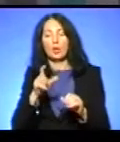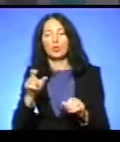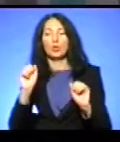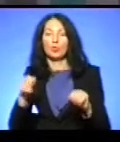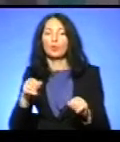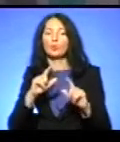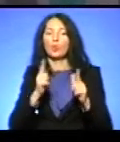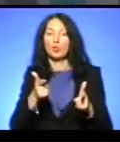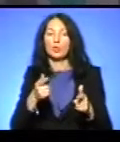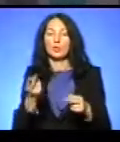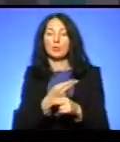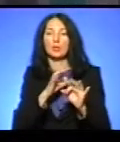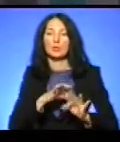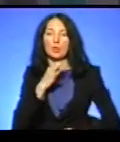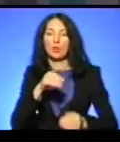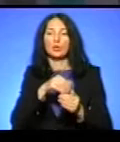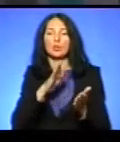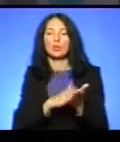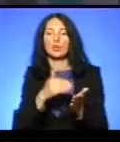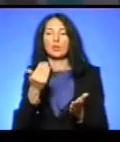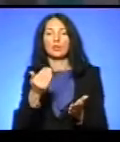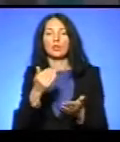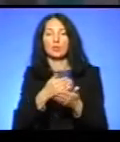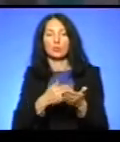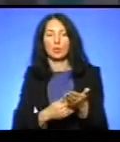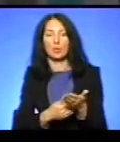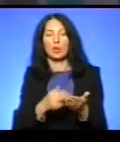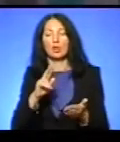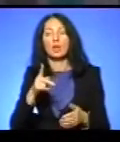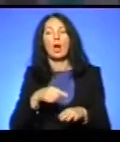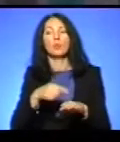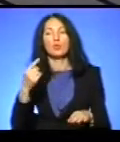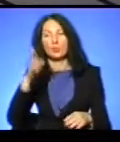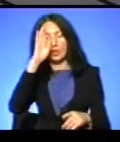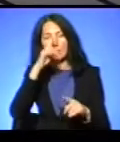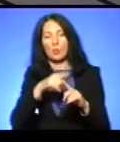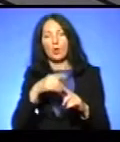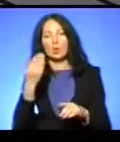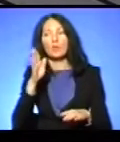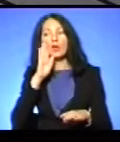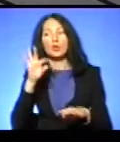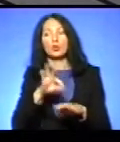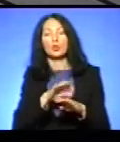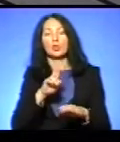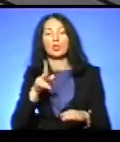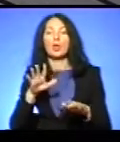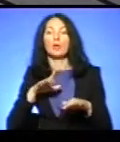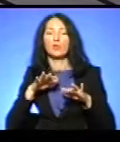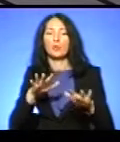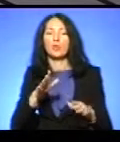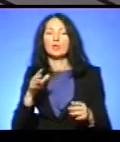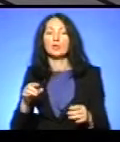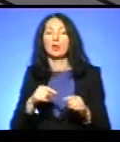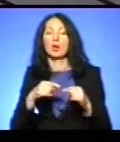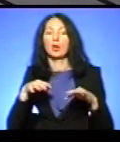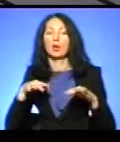зараз для того, щоб хто не знає, ми розповіли, як почувається, насправді, брат вашої дружини, як вбивалася процедура, тому що це